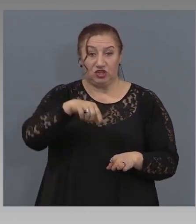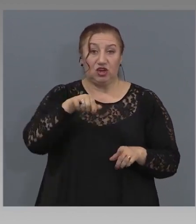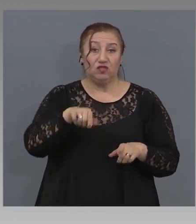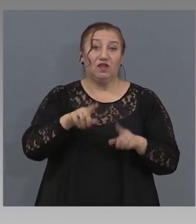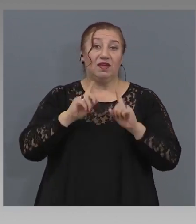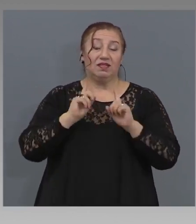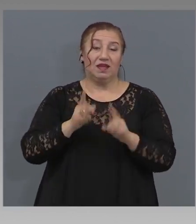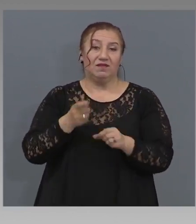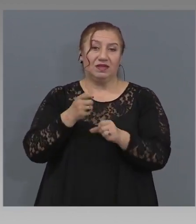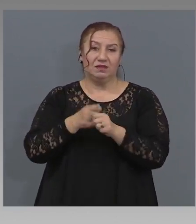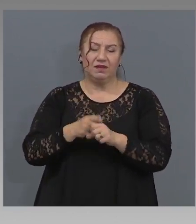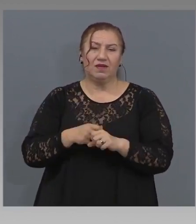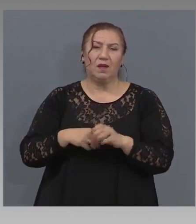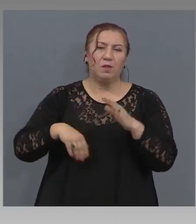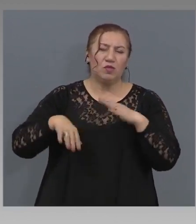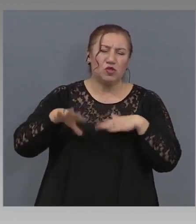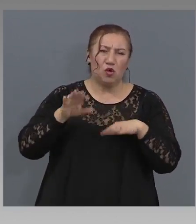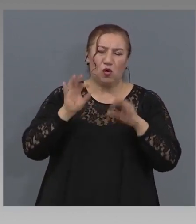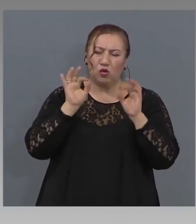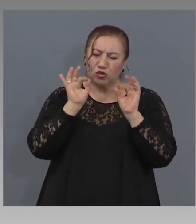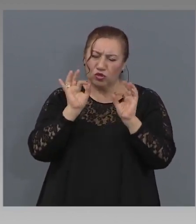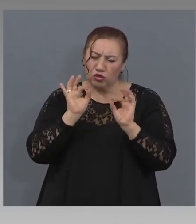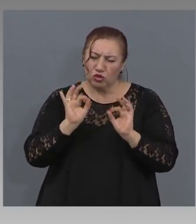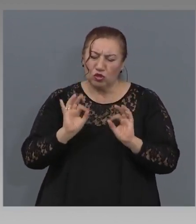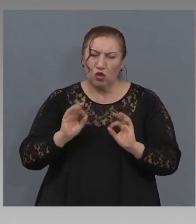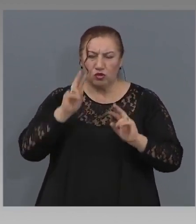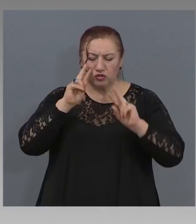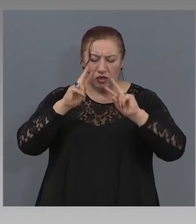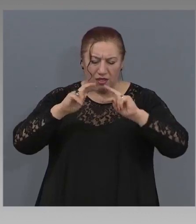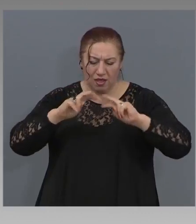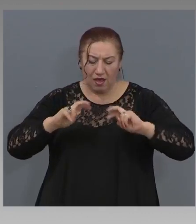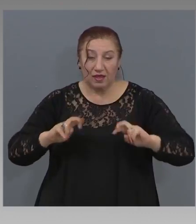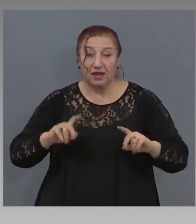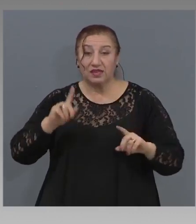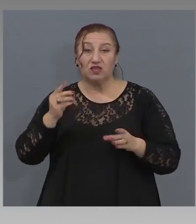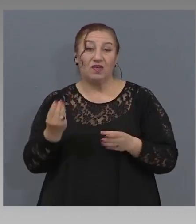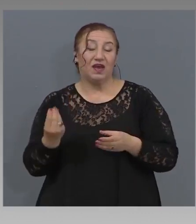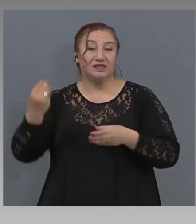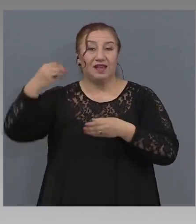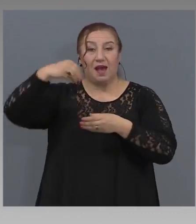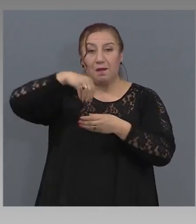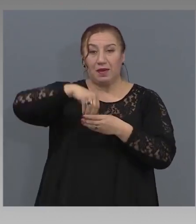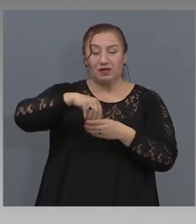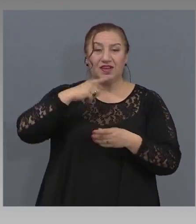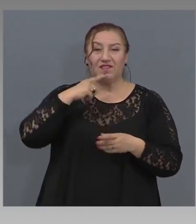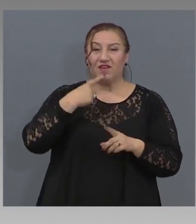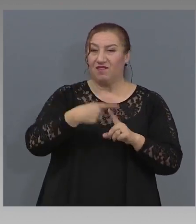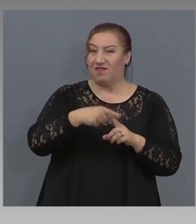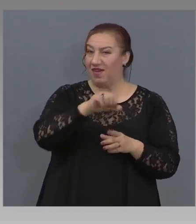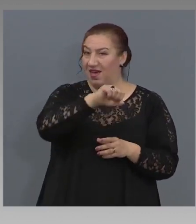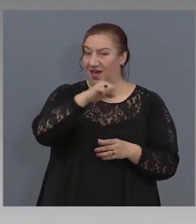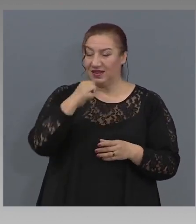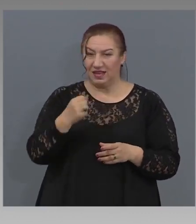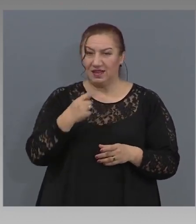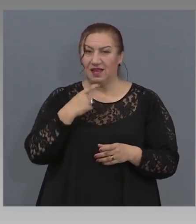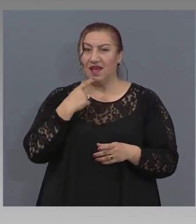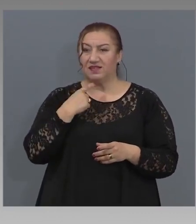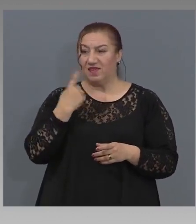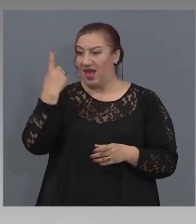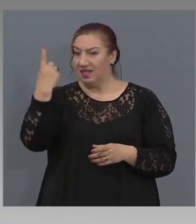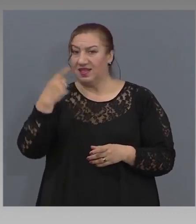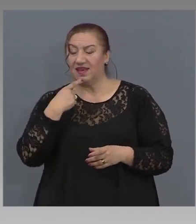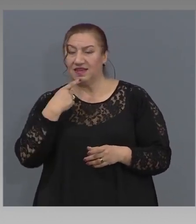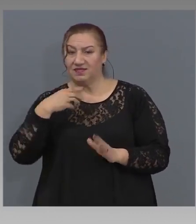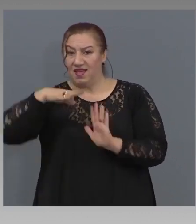направено само след много точен анализ. Защото това са приходи в хазната. Виждате, че е лавинно. Казваше, ние няма да плащат и вече